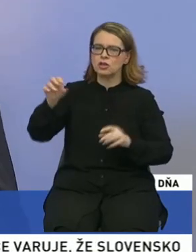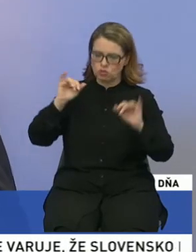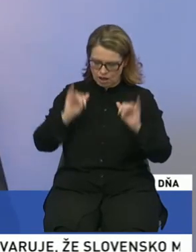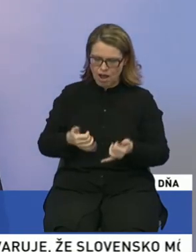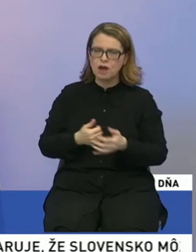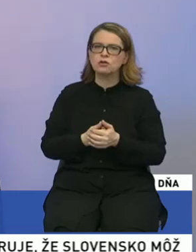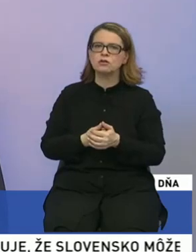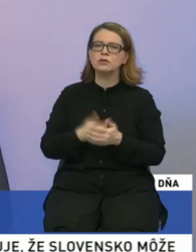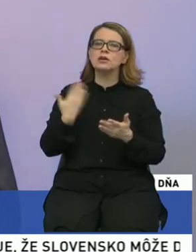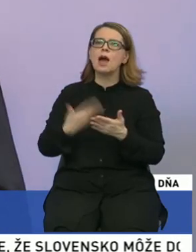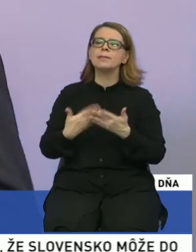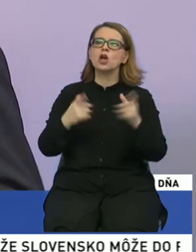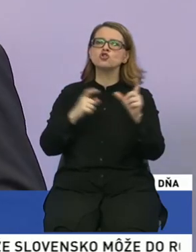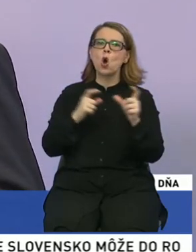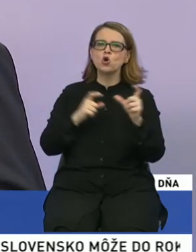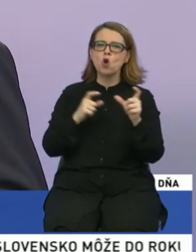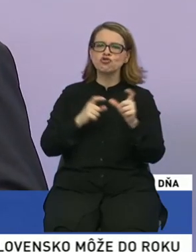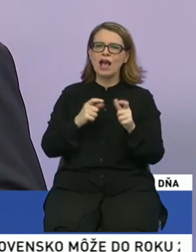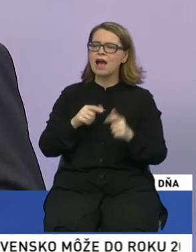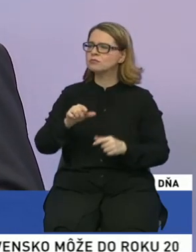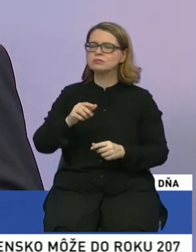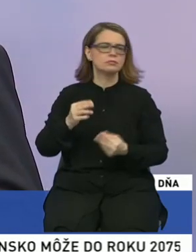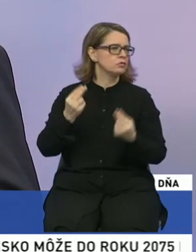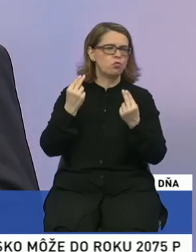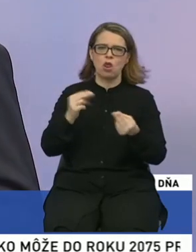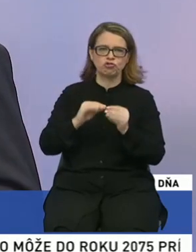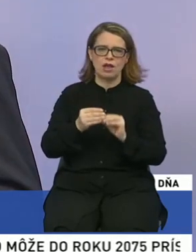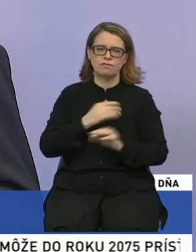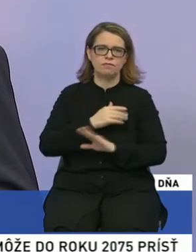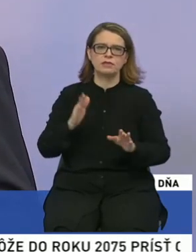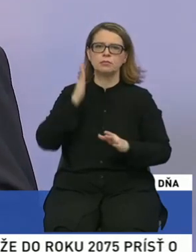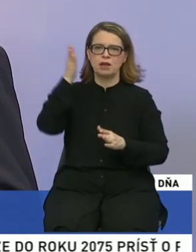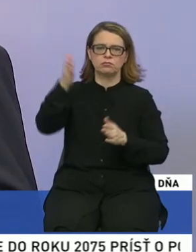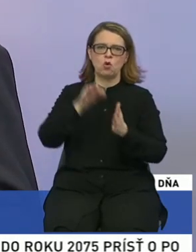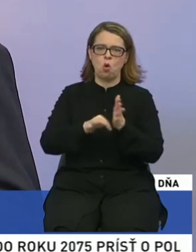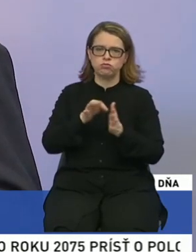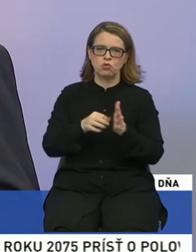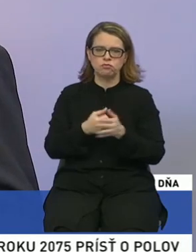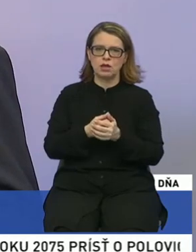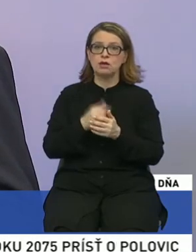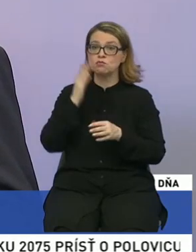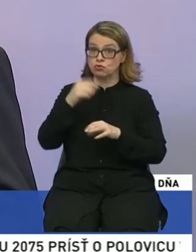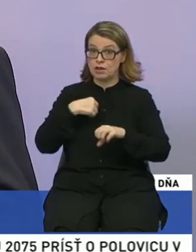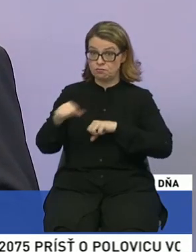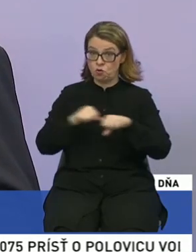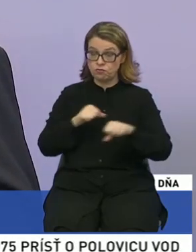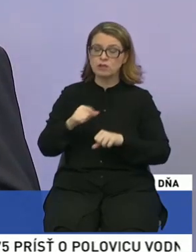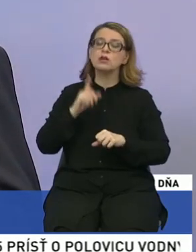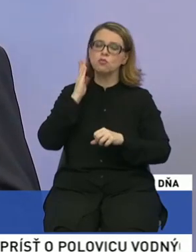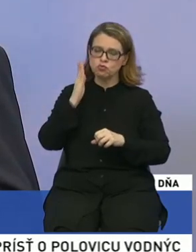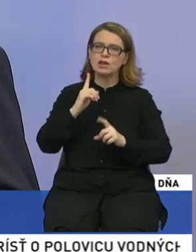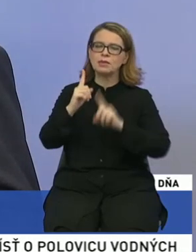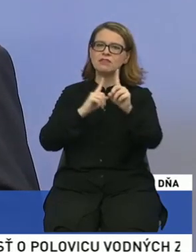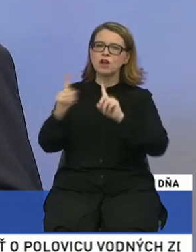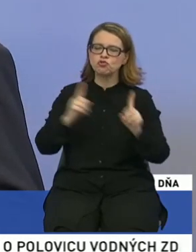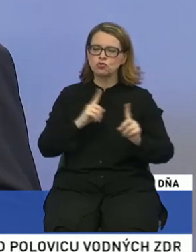Napríklad Soroška je absolútna priorita pre ďalšie obdobie. Pokiaľ budeme vo vláde, budeme infrastruktúru